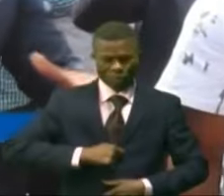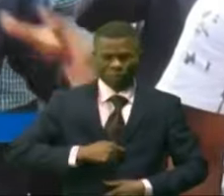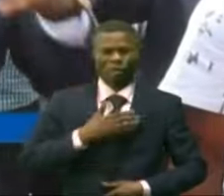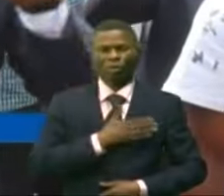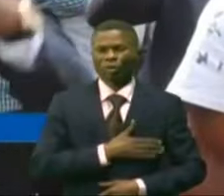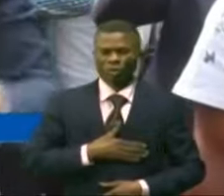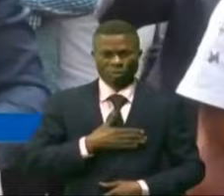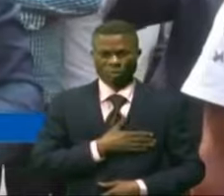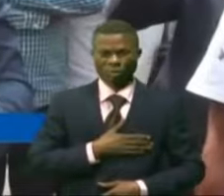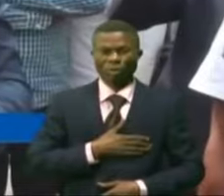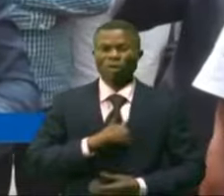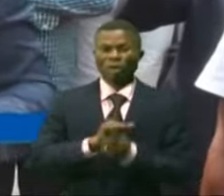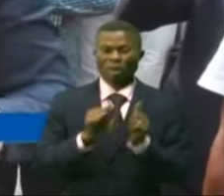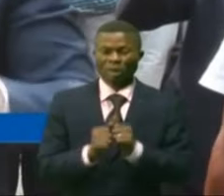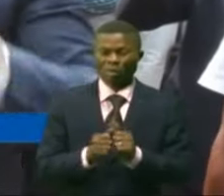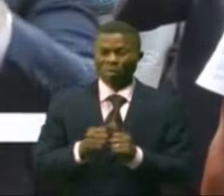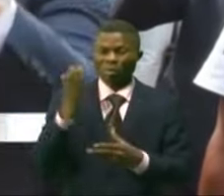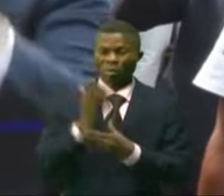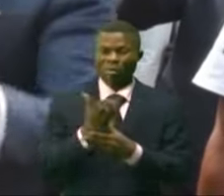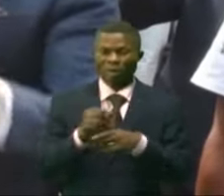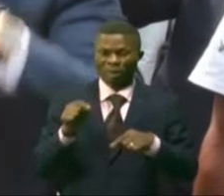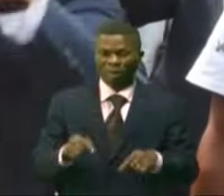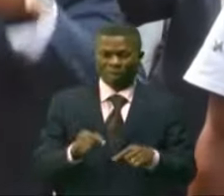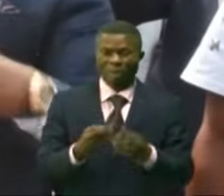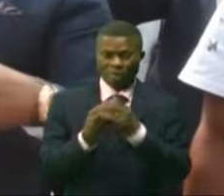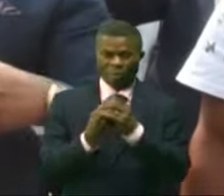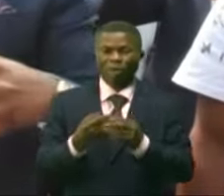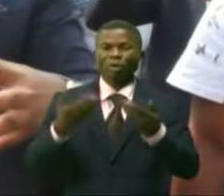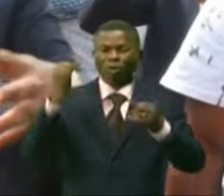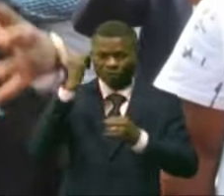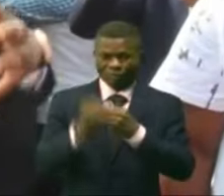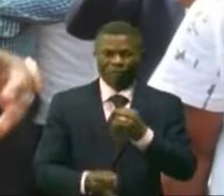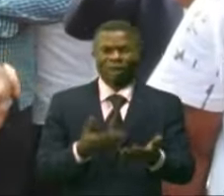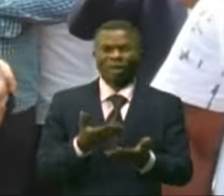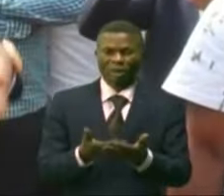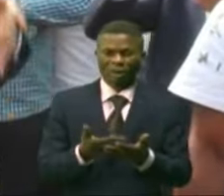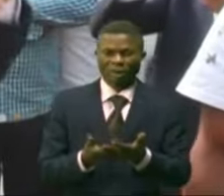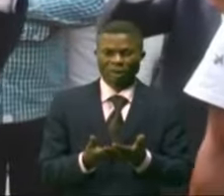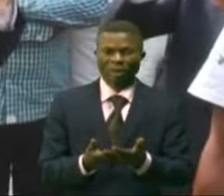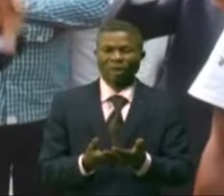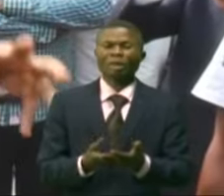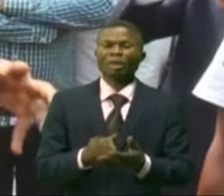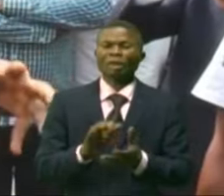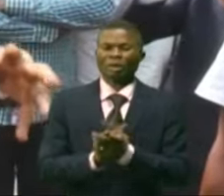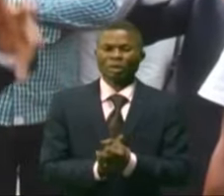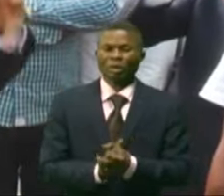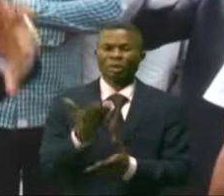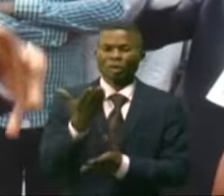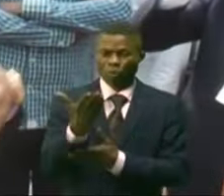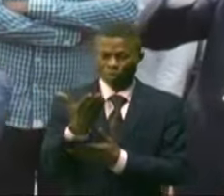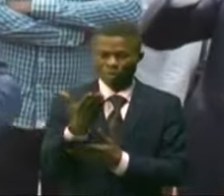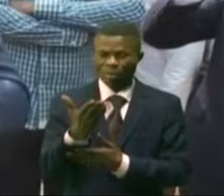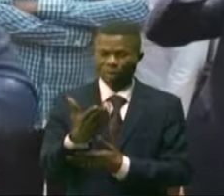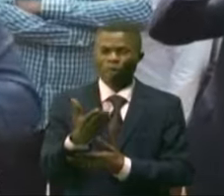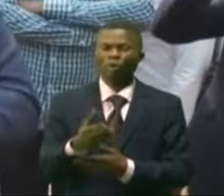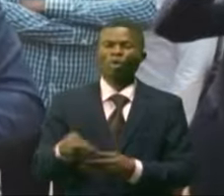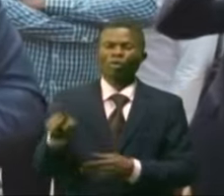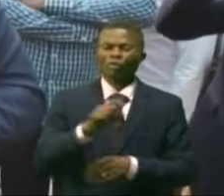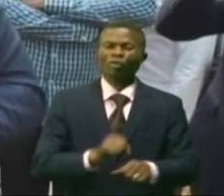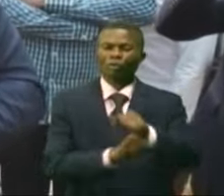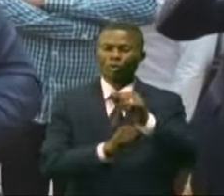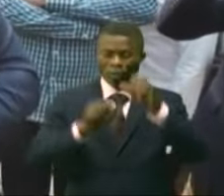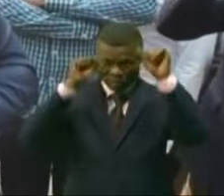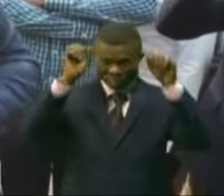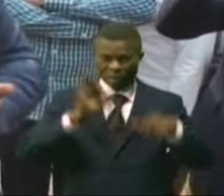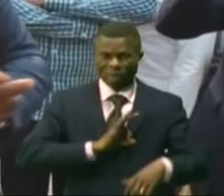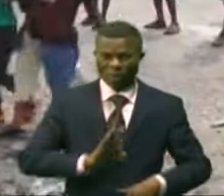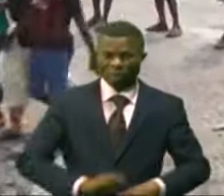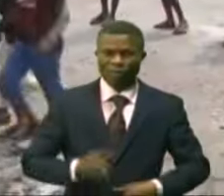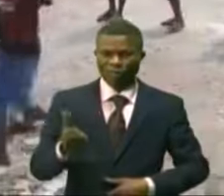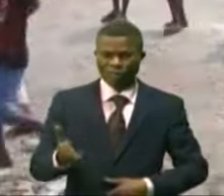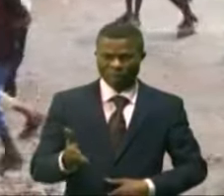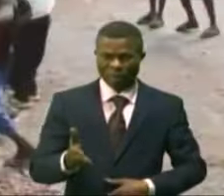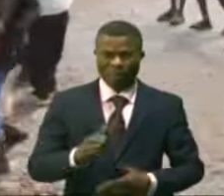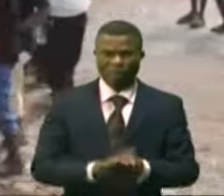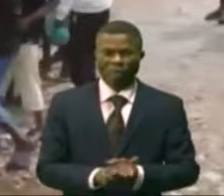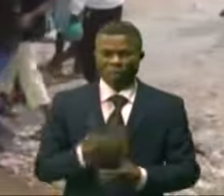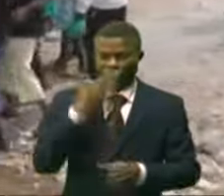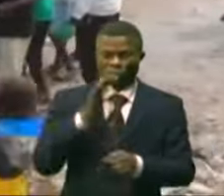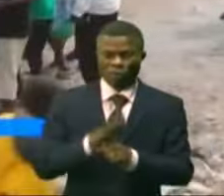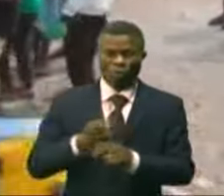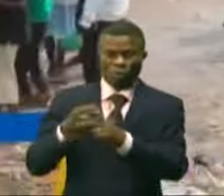assurer